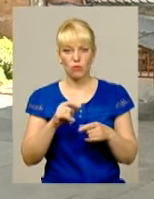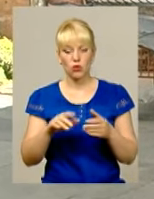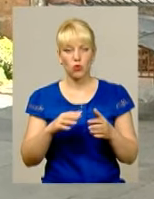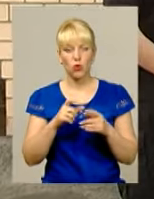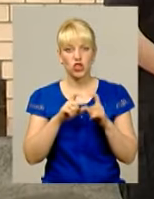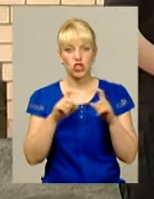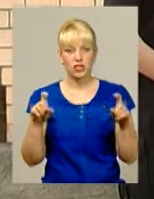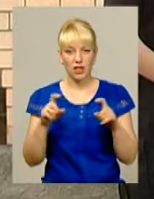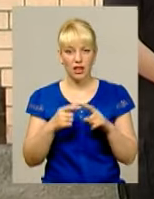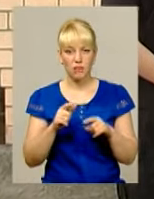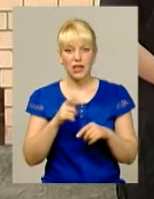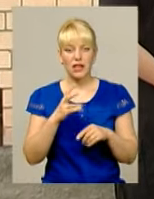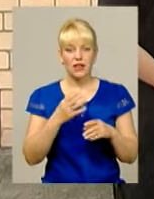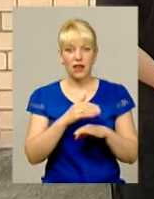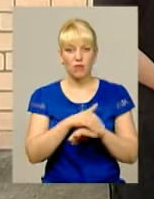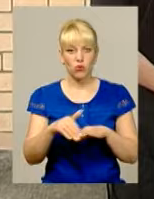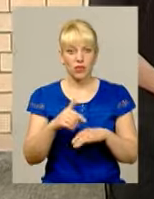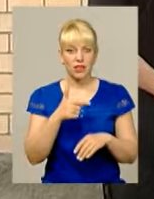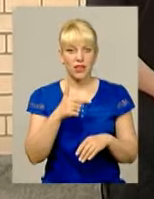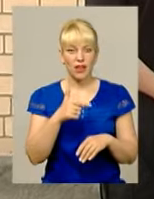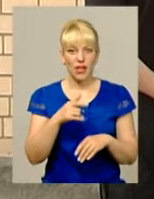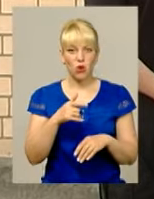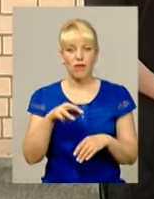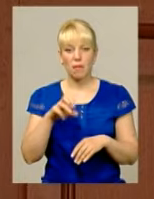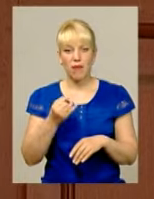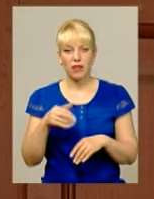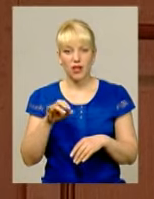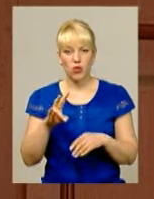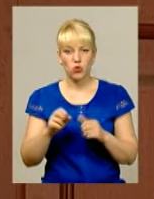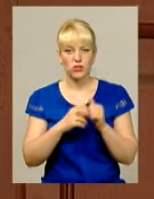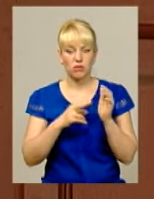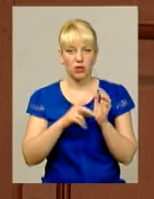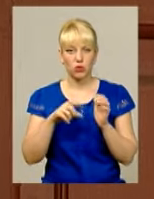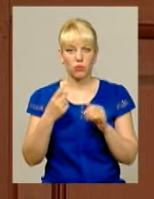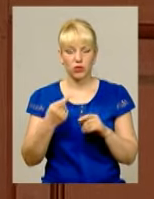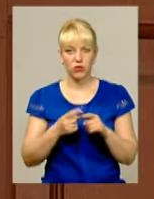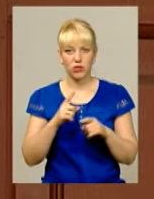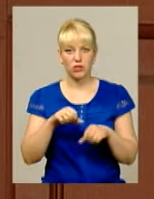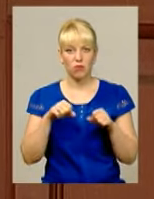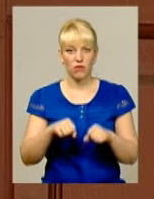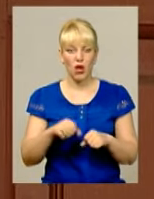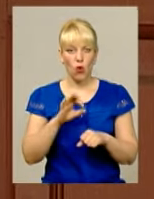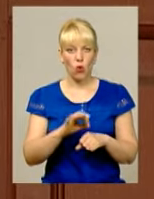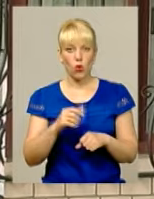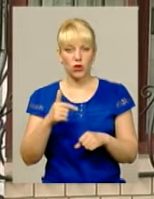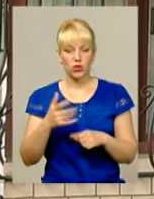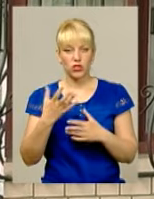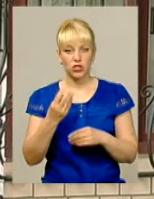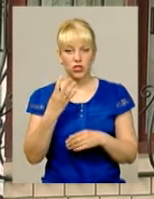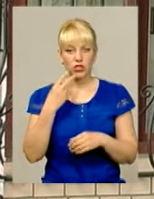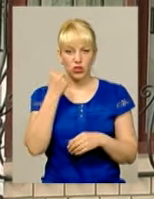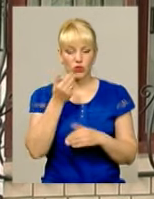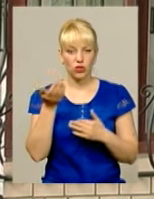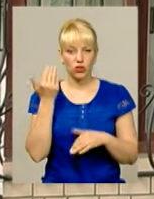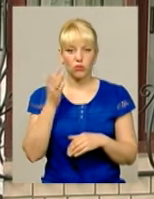Знаходиться він на Героїв Майдану 17 дріб 1 у квартирі однієї з уповноважених Ольги Уграк Нагадаю, ще 4 роки